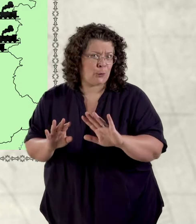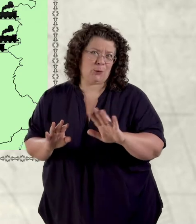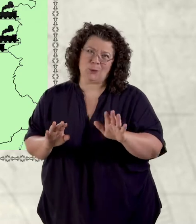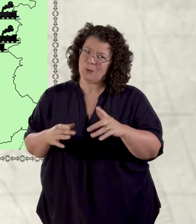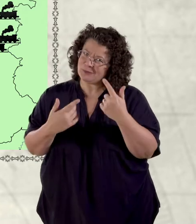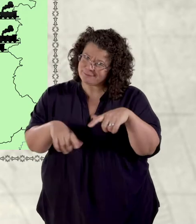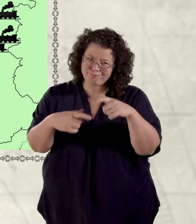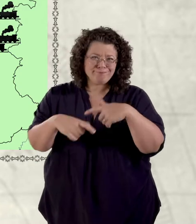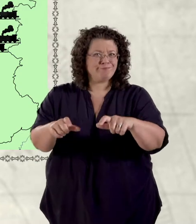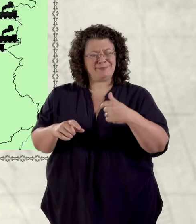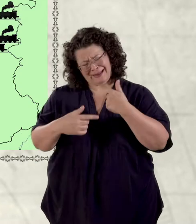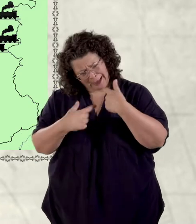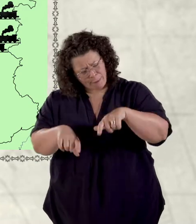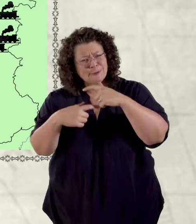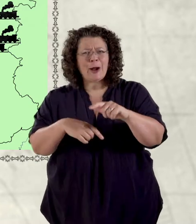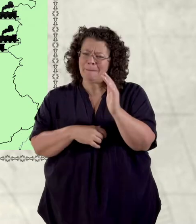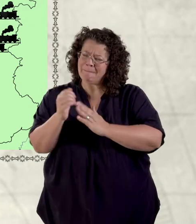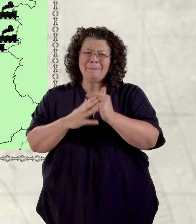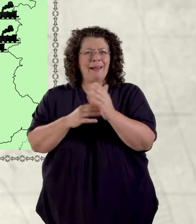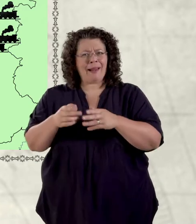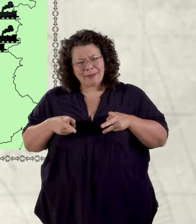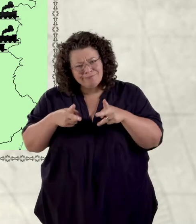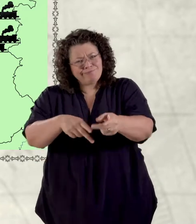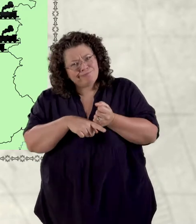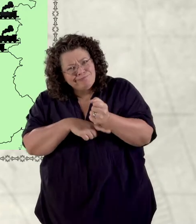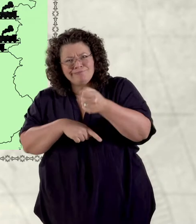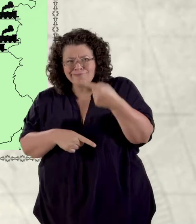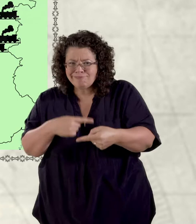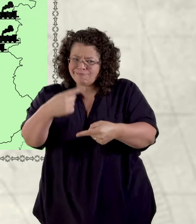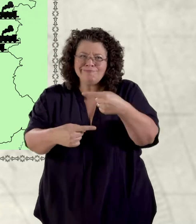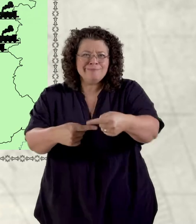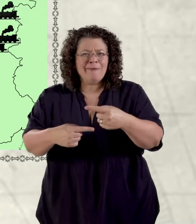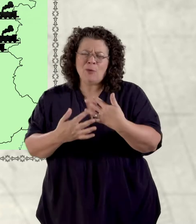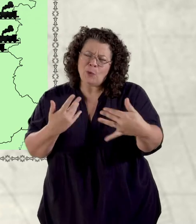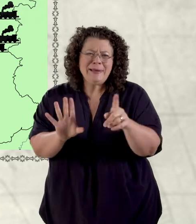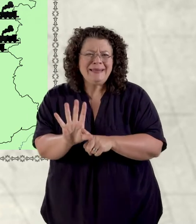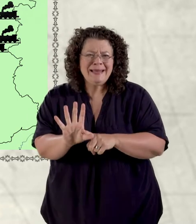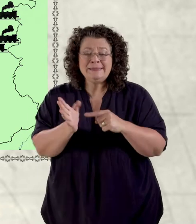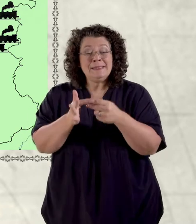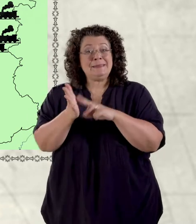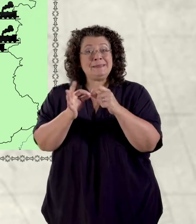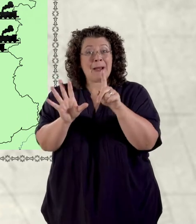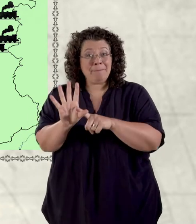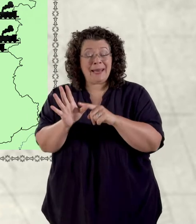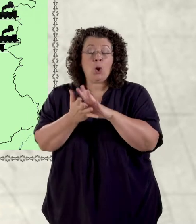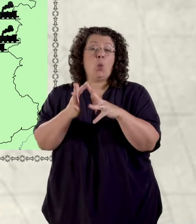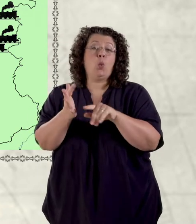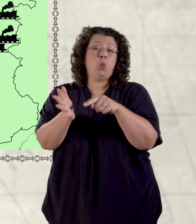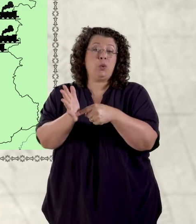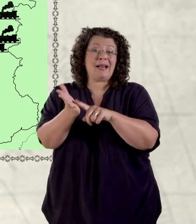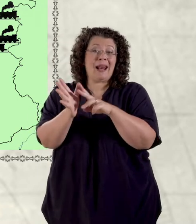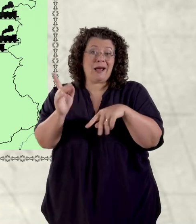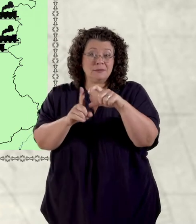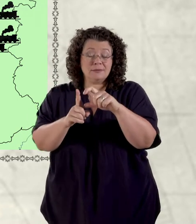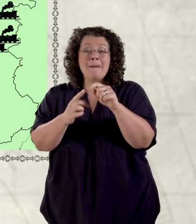Dys i adeiladu'r reilffordd yn un bych y pysgod, hend i gwyn, pen cader, a gaber